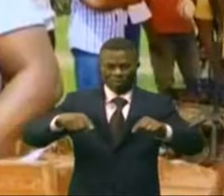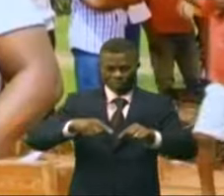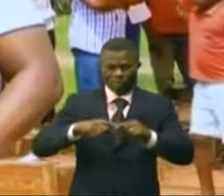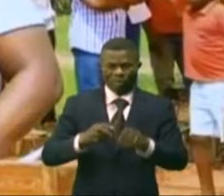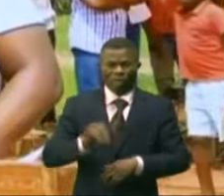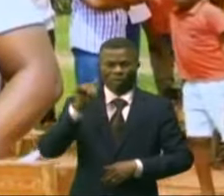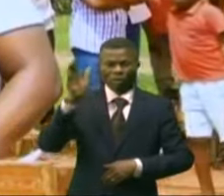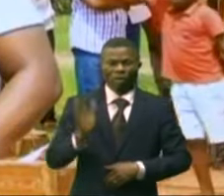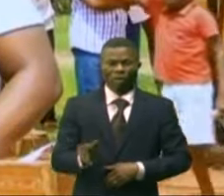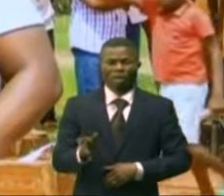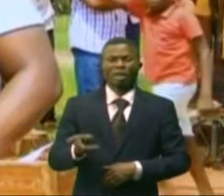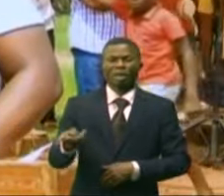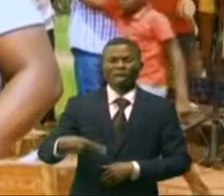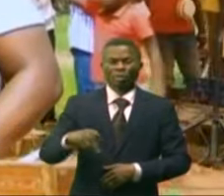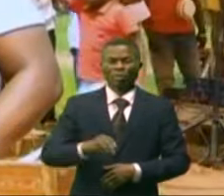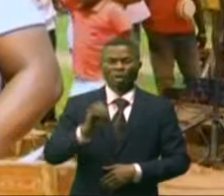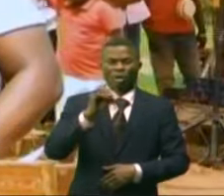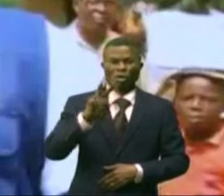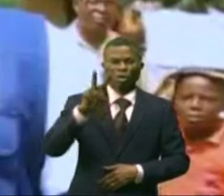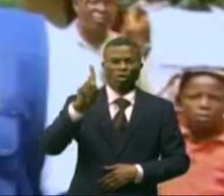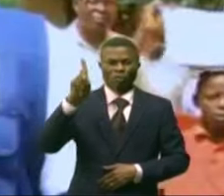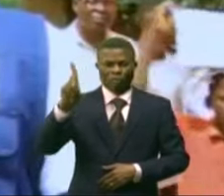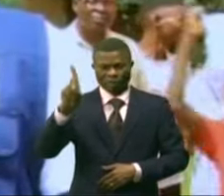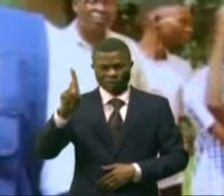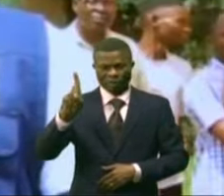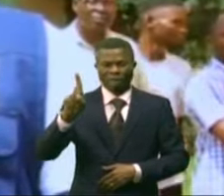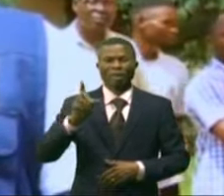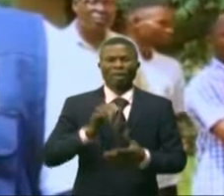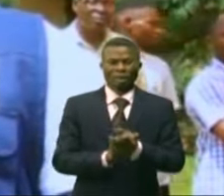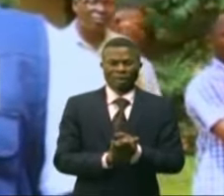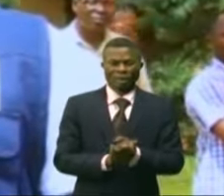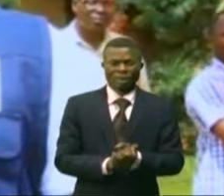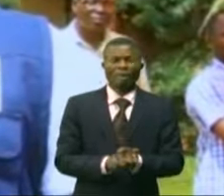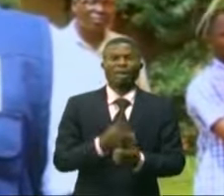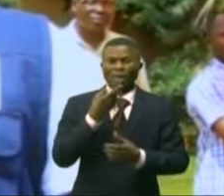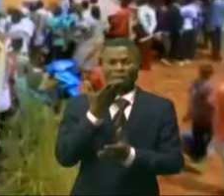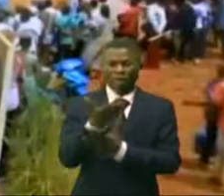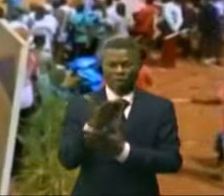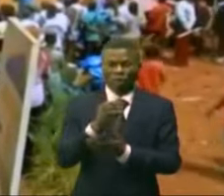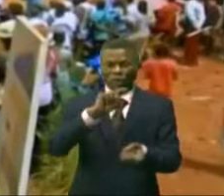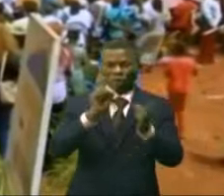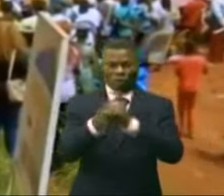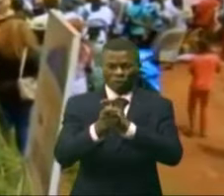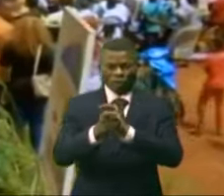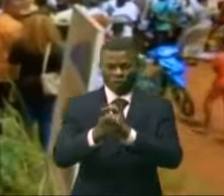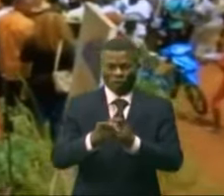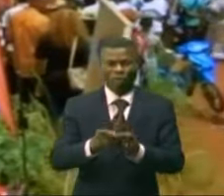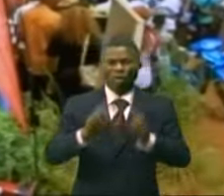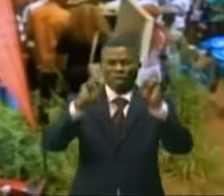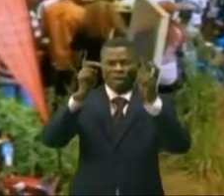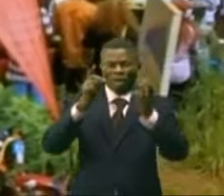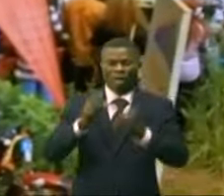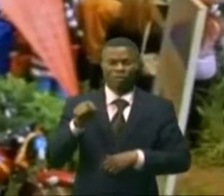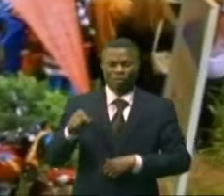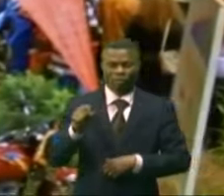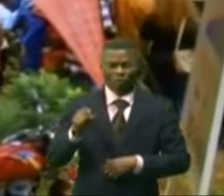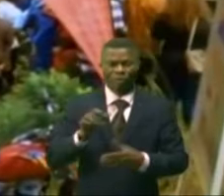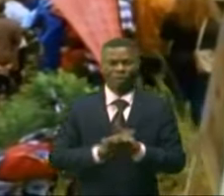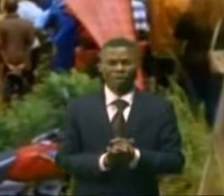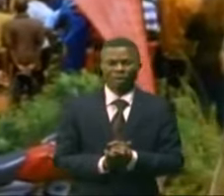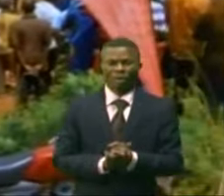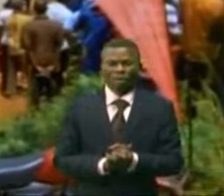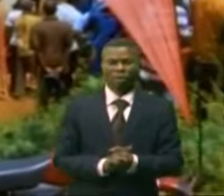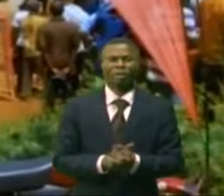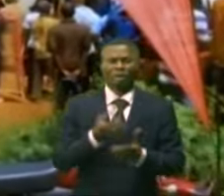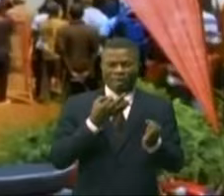directeur provincial de l'OVD Sud-Oubangui, l'ingénieur Gabriel Kivon-Nikoyi, sur ses lauriers, afin de transformer l'image de la ville de Guémena, chef de la province du Sud-Oubangui.